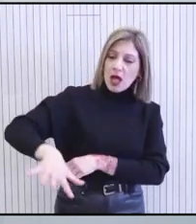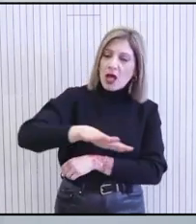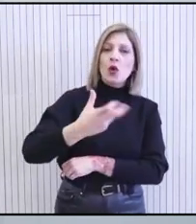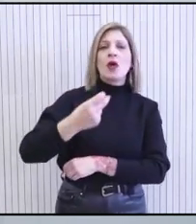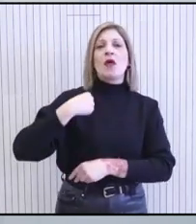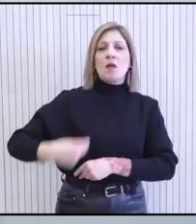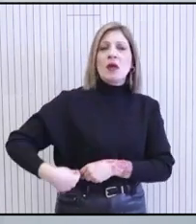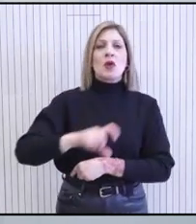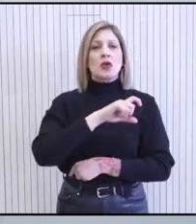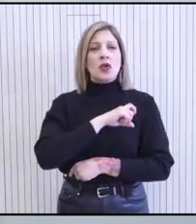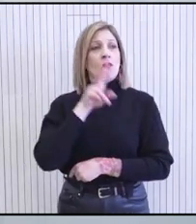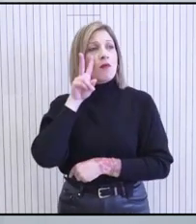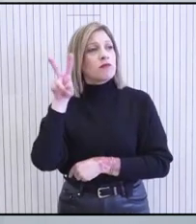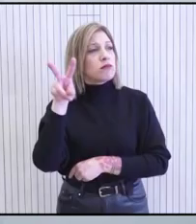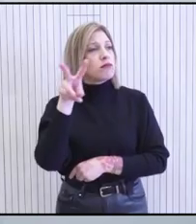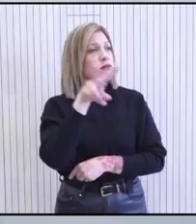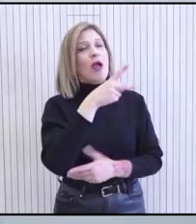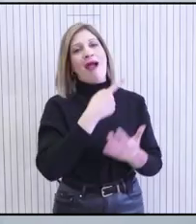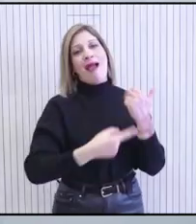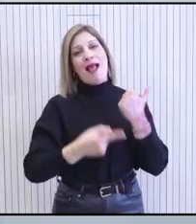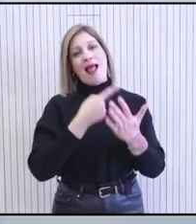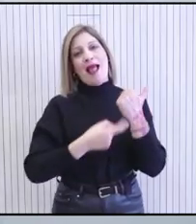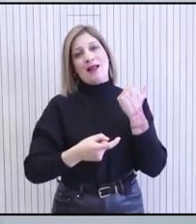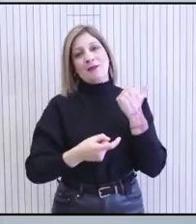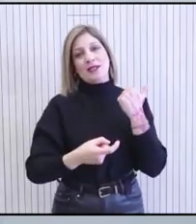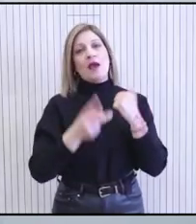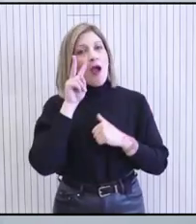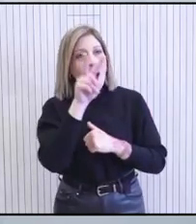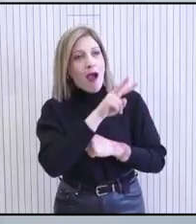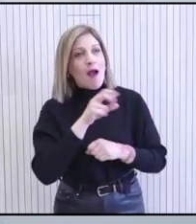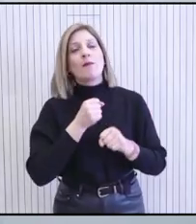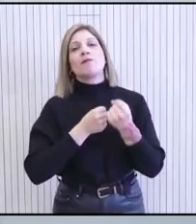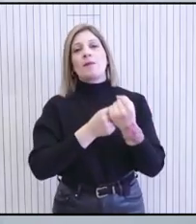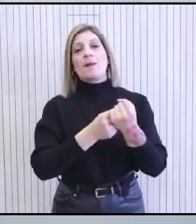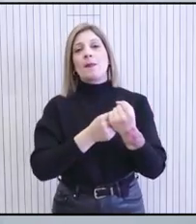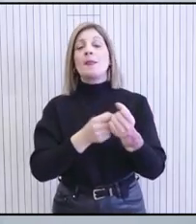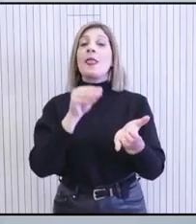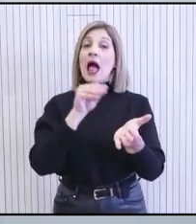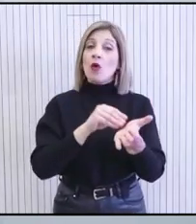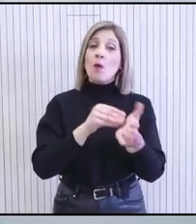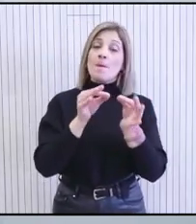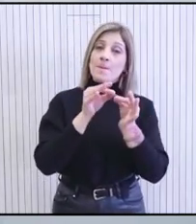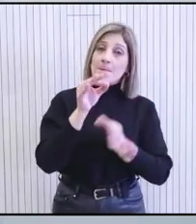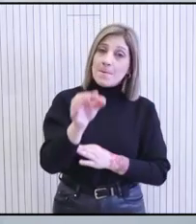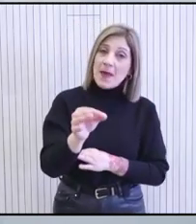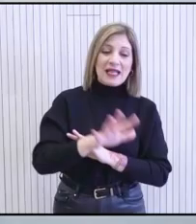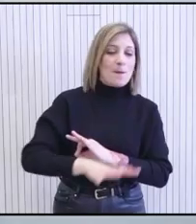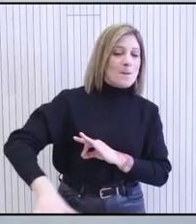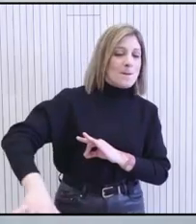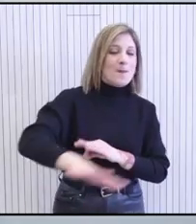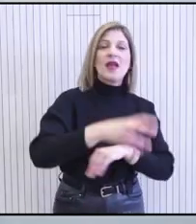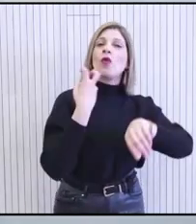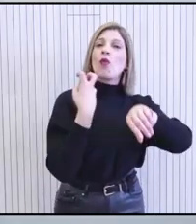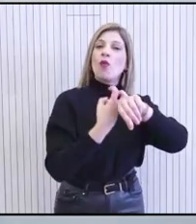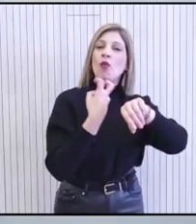περιοχές, όπου εντοπίζεται η μεγαλύτερη έλλειψη οικιστικού αποθέματος. Την ίδια ώρα, προωθούνται μέτρα για αναζωγόνηση των περιοχών στα